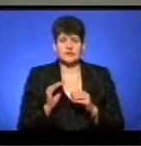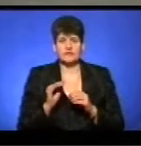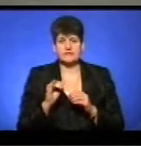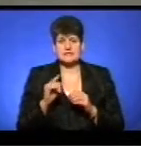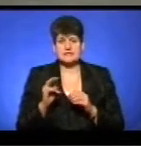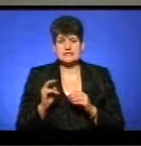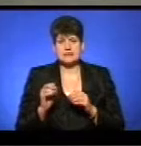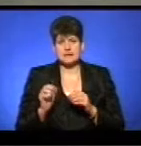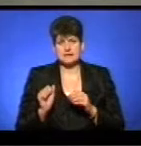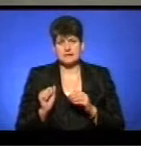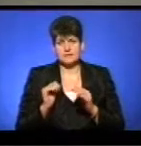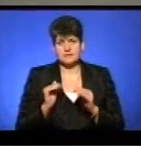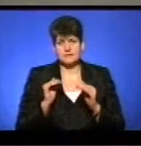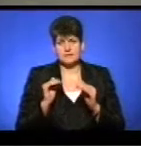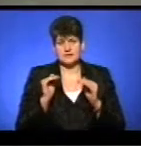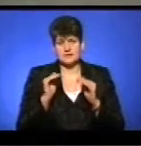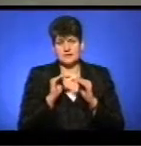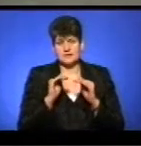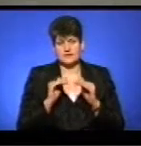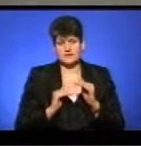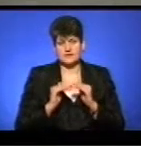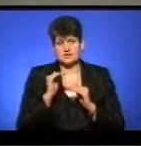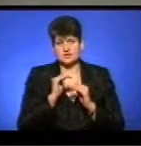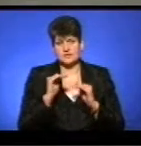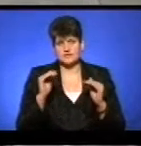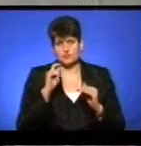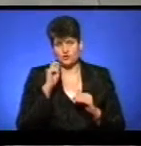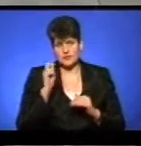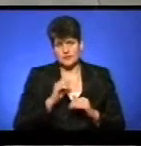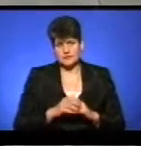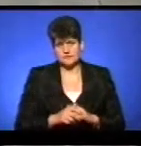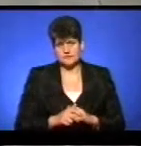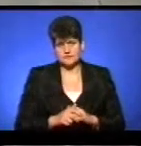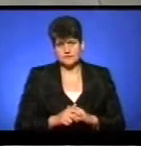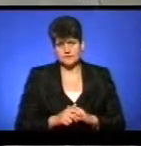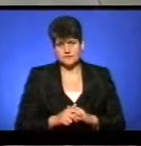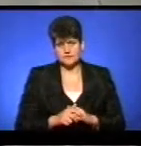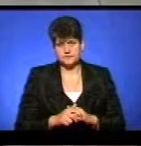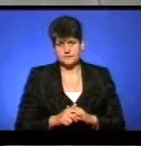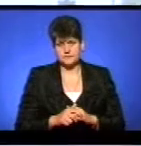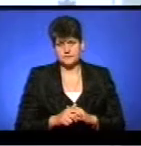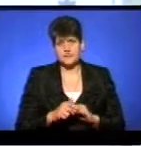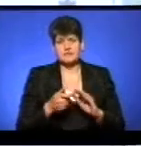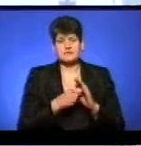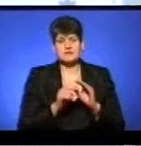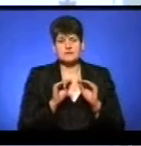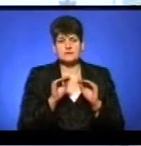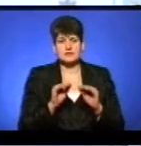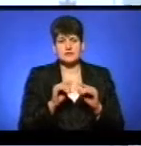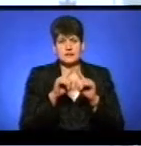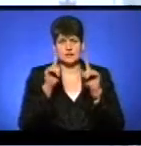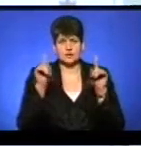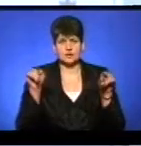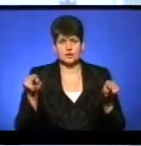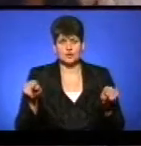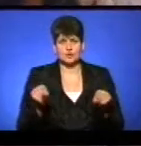підніметься на вищий уровень в Україні. У класі встановили інтерактивну дошку та